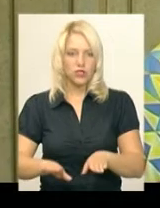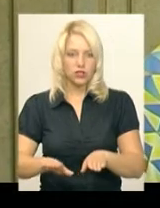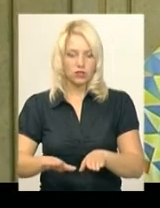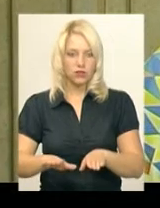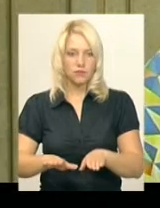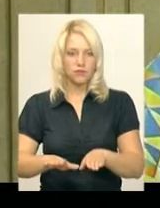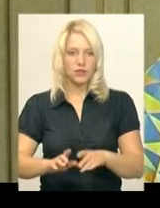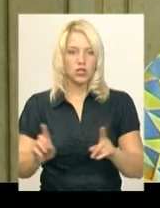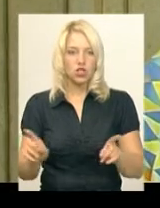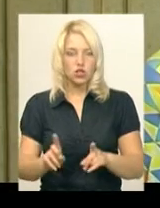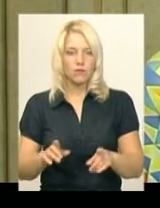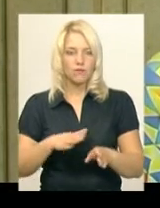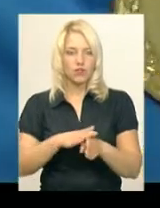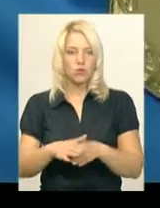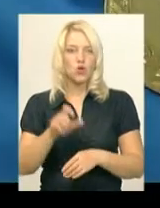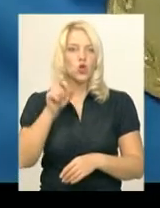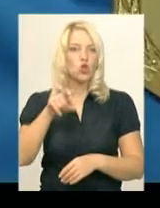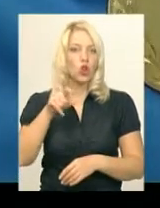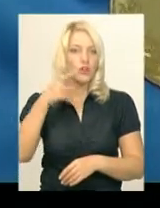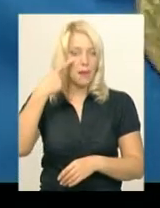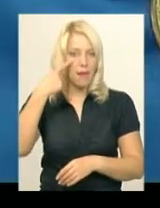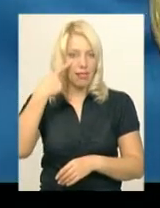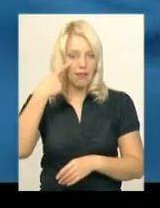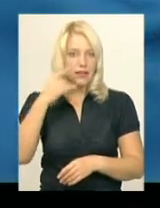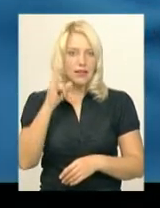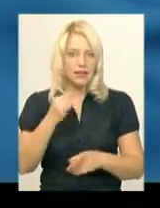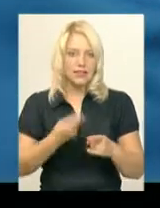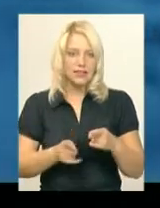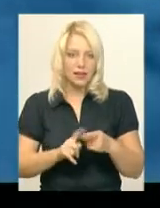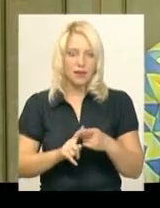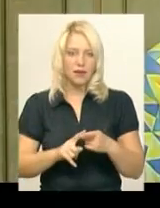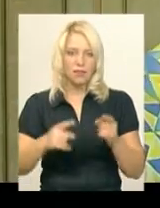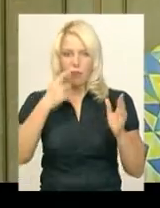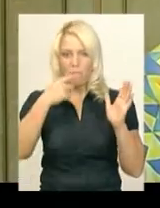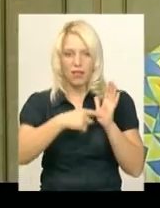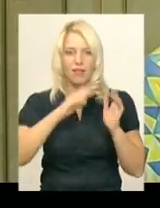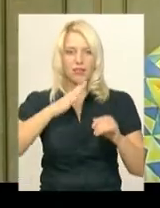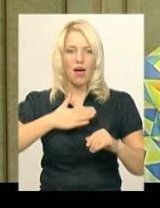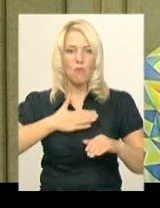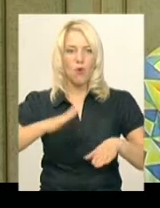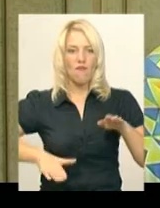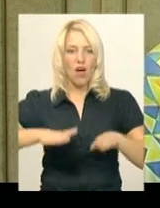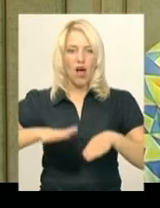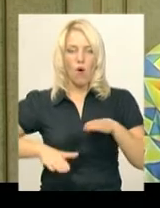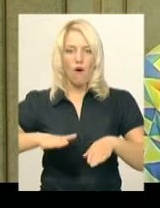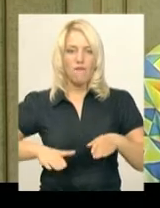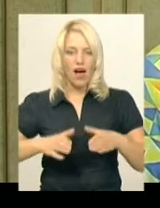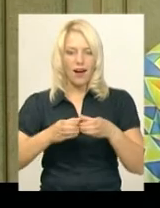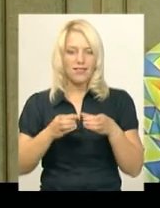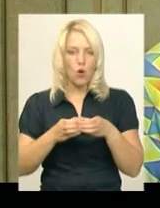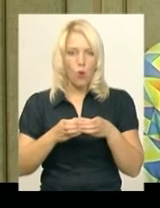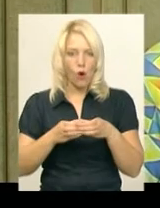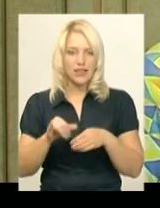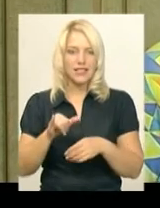щоб відбувся золотий бал. І випало так, що це перепало на мою вагову категорію. І